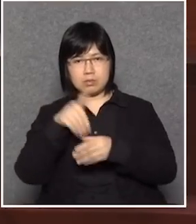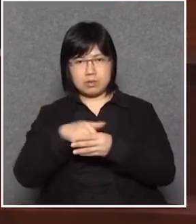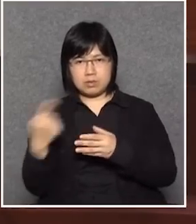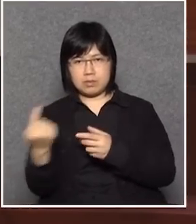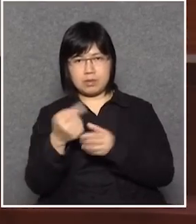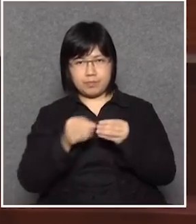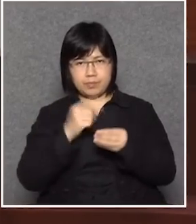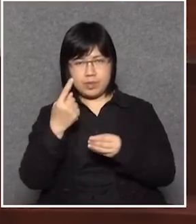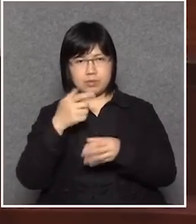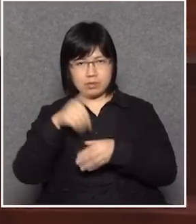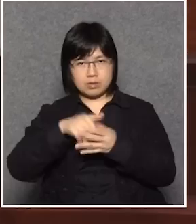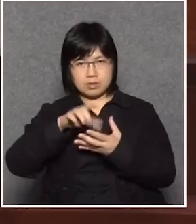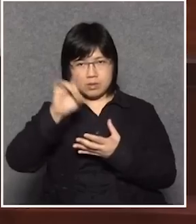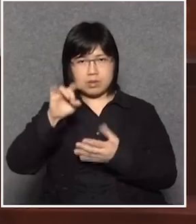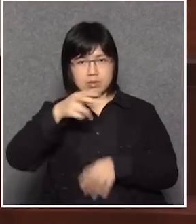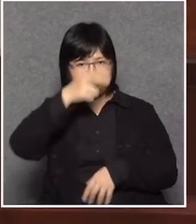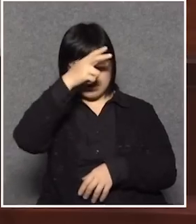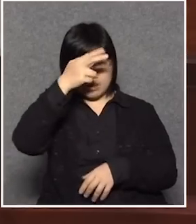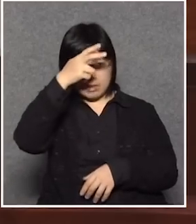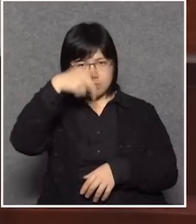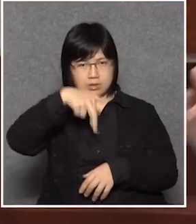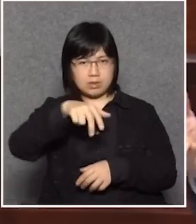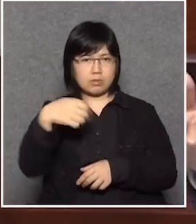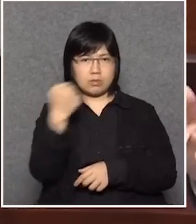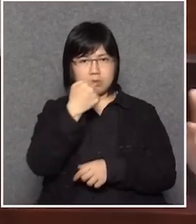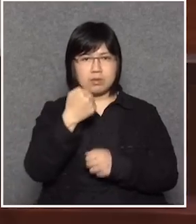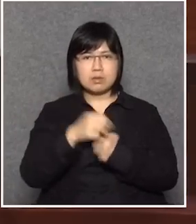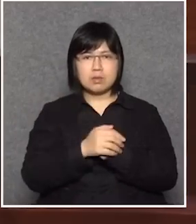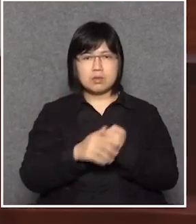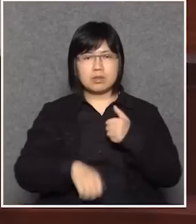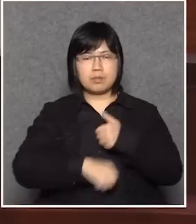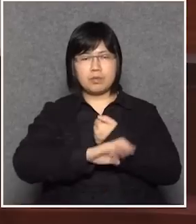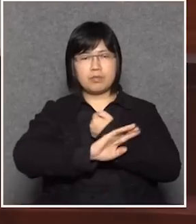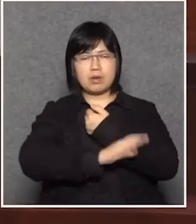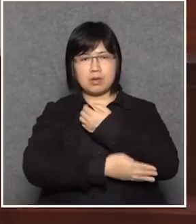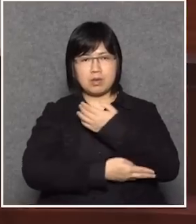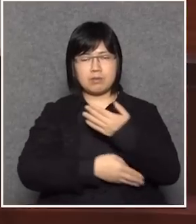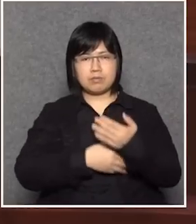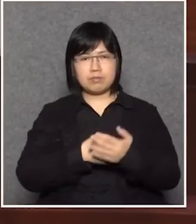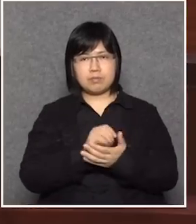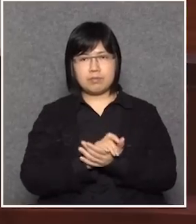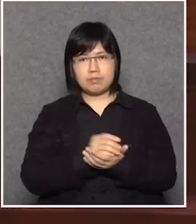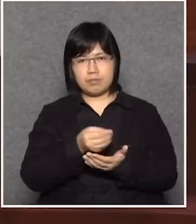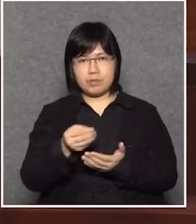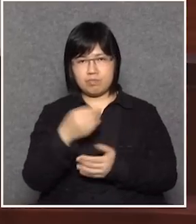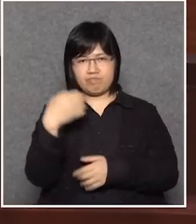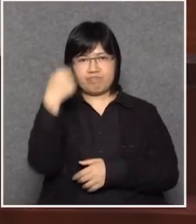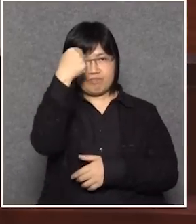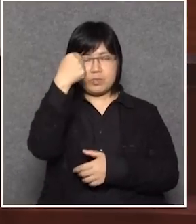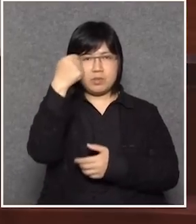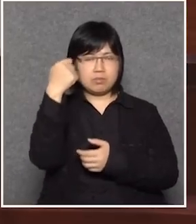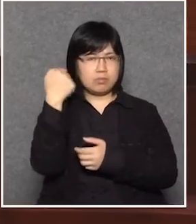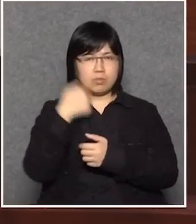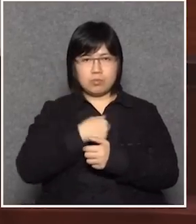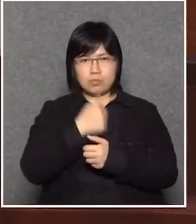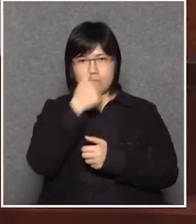所以政府這個行政權基本法給它一個所謂至高無上絕對權威好像你